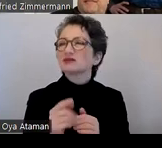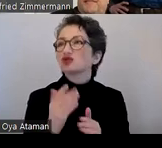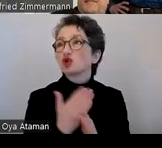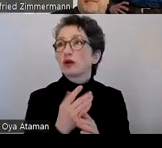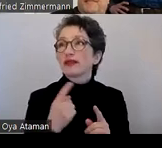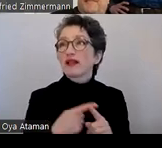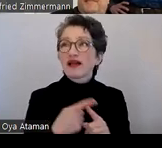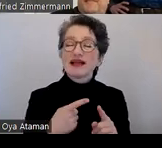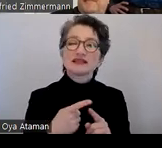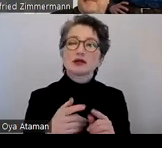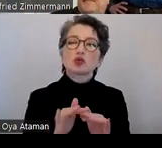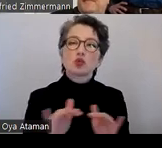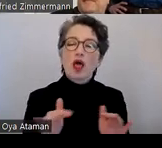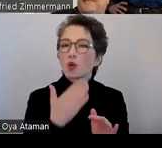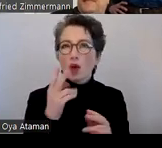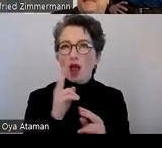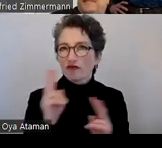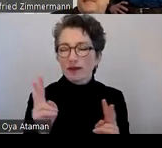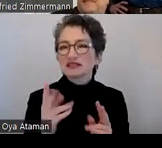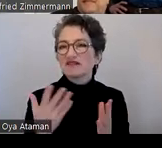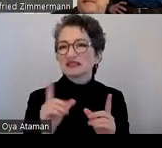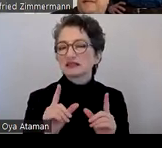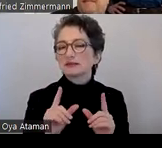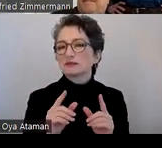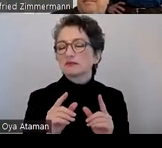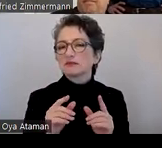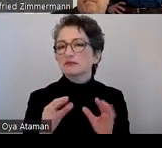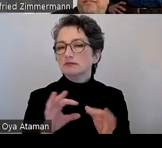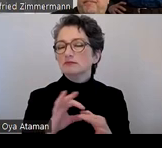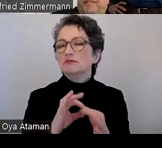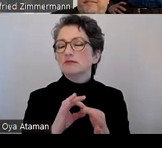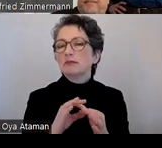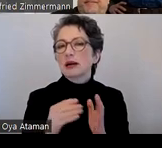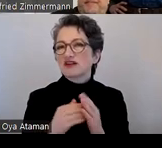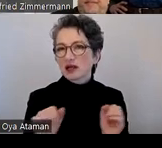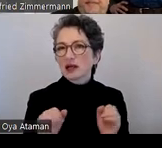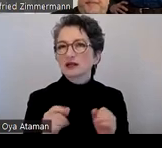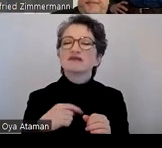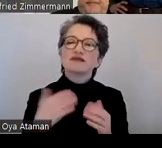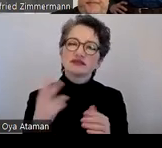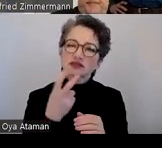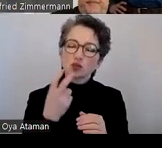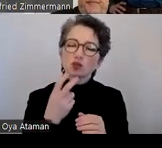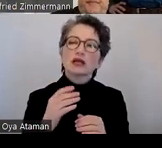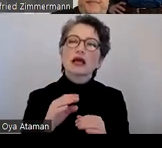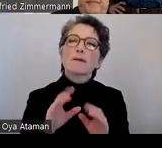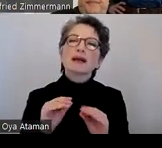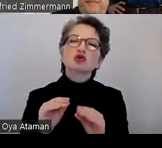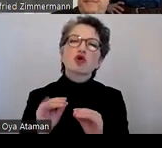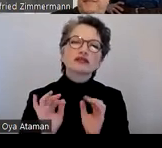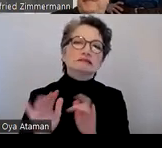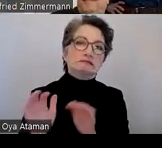Teil auch die Basics nicht beachtet, was Barrierefreiheit angeht. Wir haben versucht auf Microsoft einzuwirken hier,